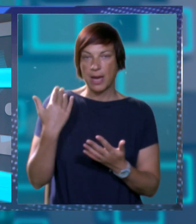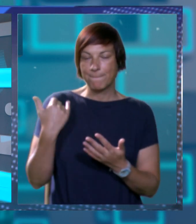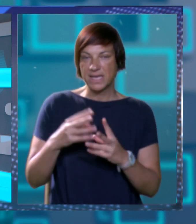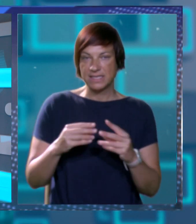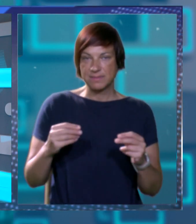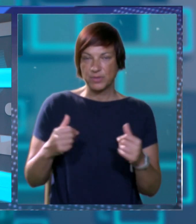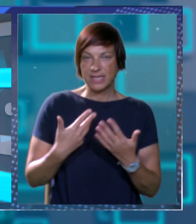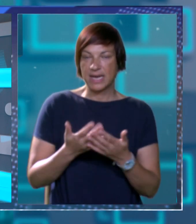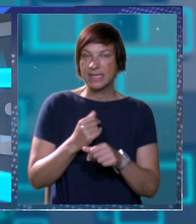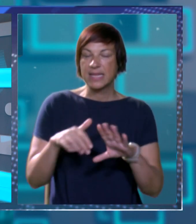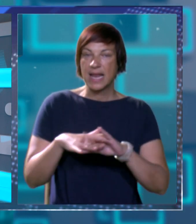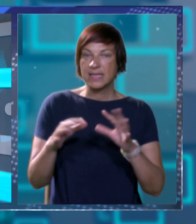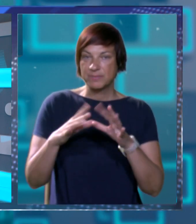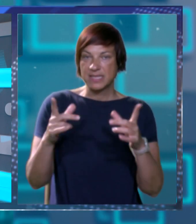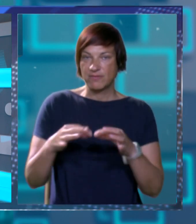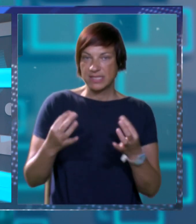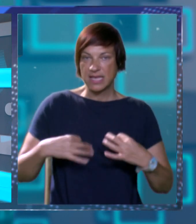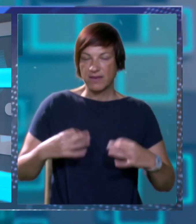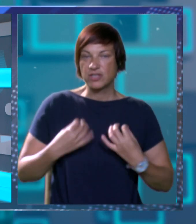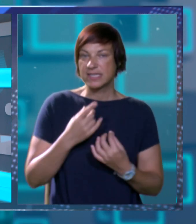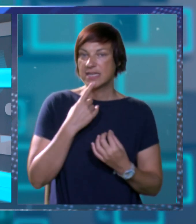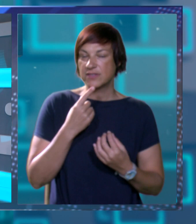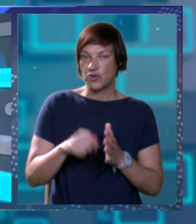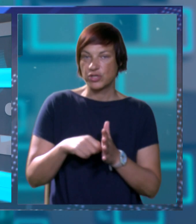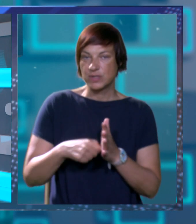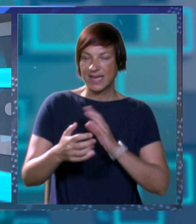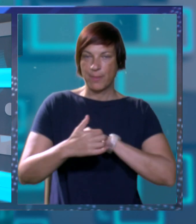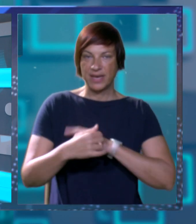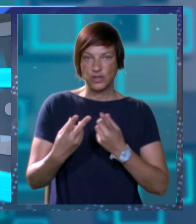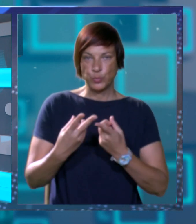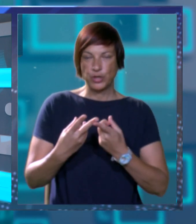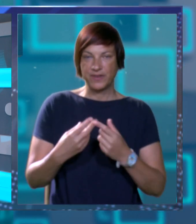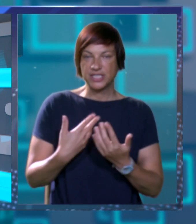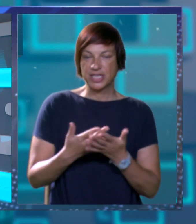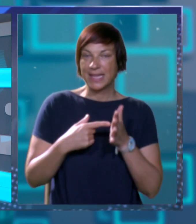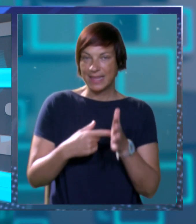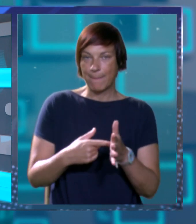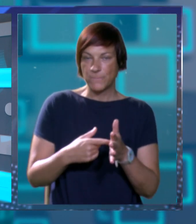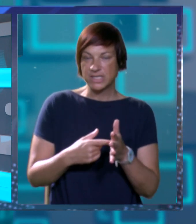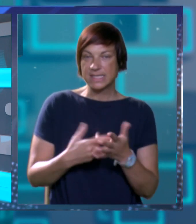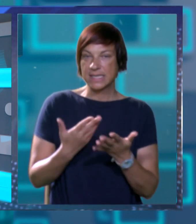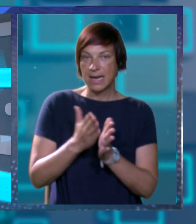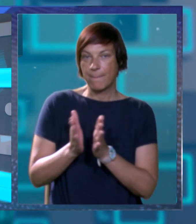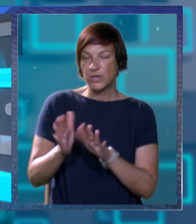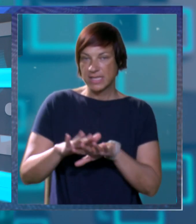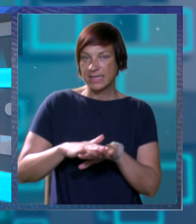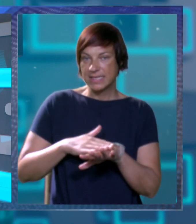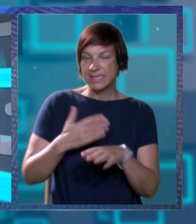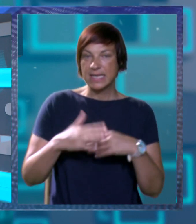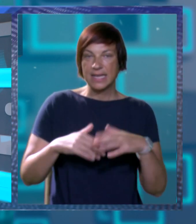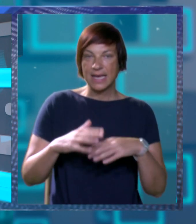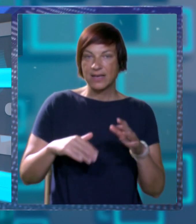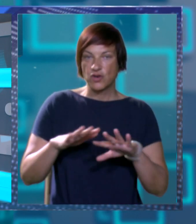Bili smo na terenu ziratnicima Zavoda za javno zdravstvo koji su za kamere Dubrovačke televizije demonstrirali proceduru testiranja